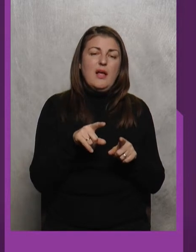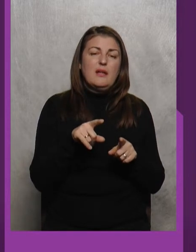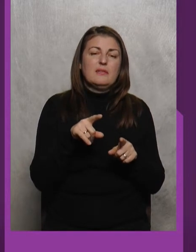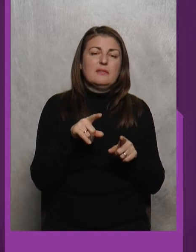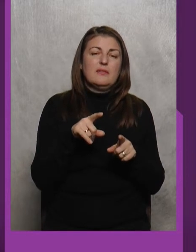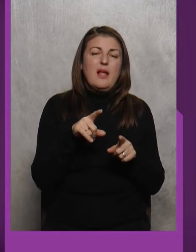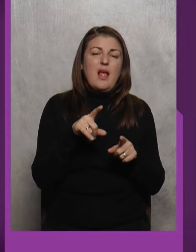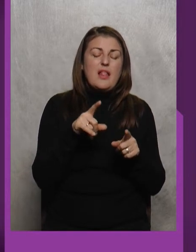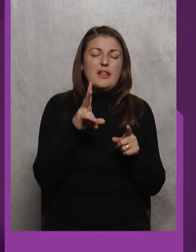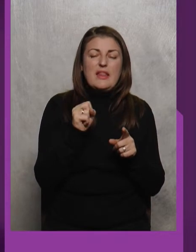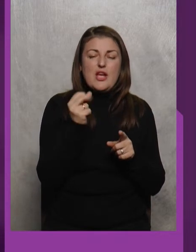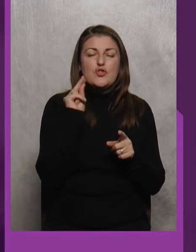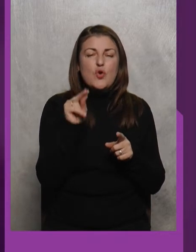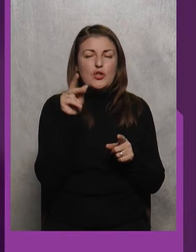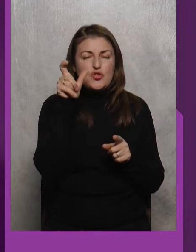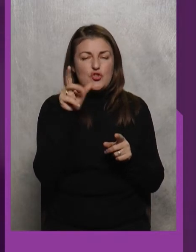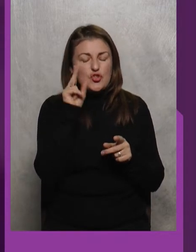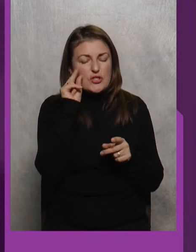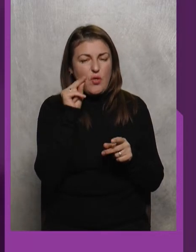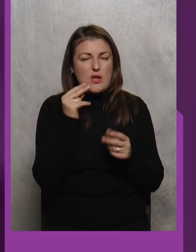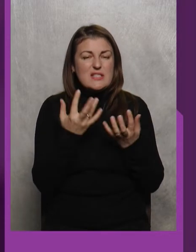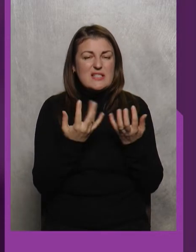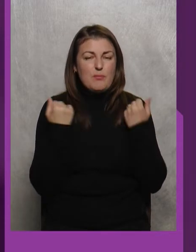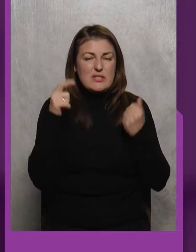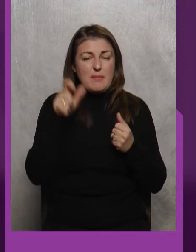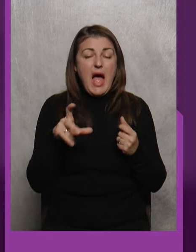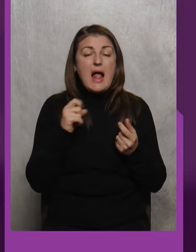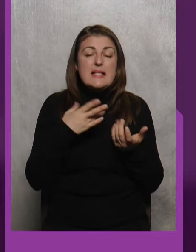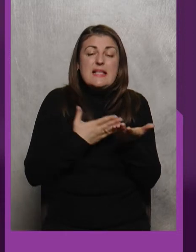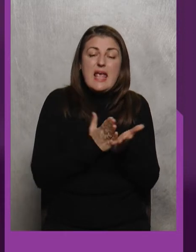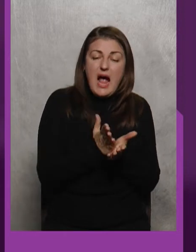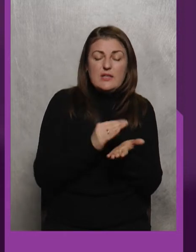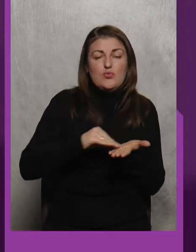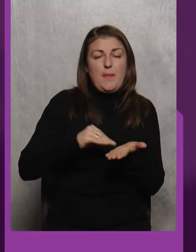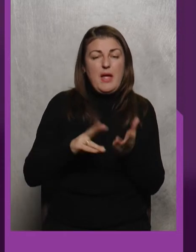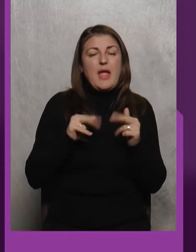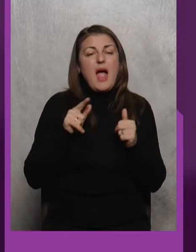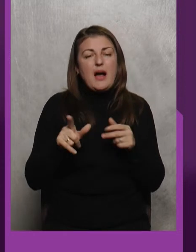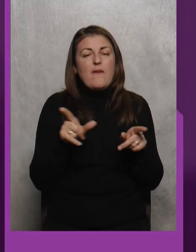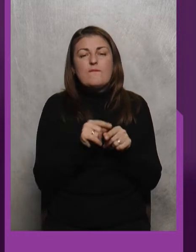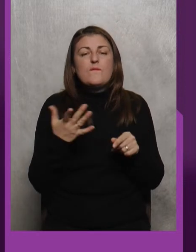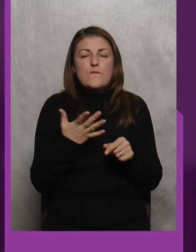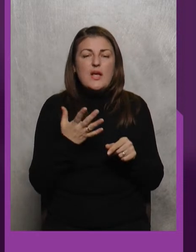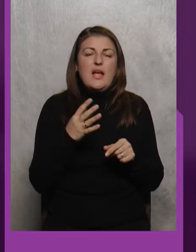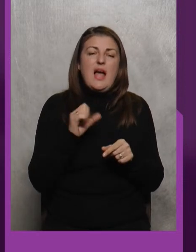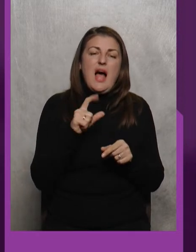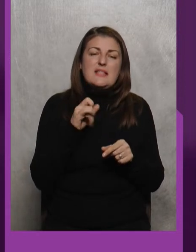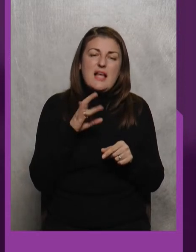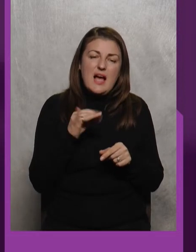Ага за якістю записується, як він перемог І в Азарі, чи іпоном, чи